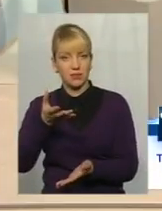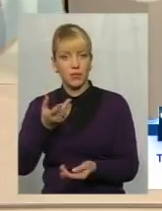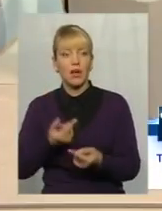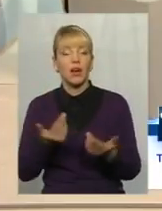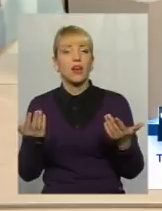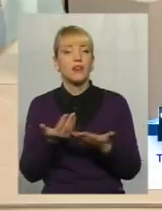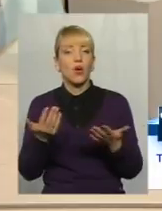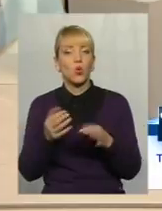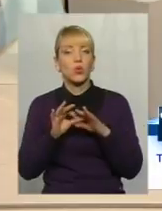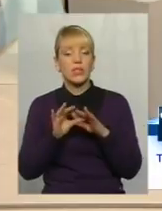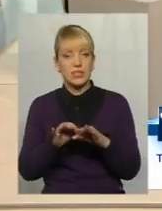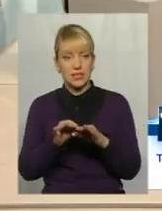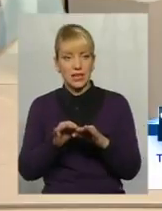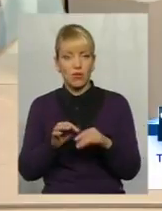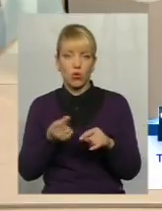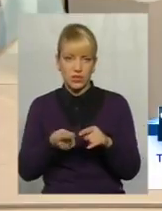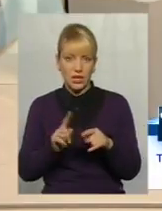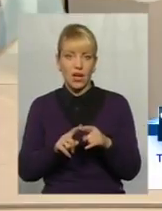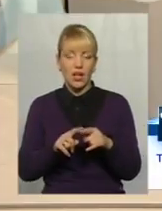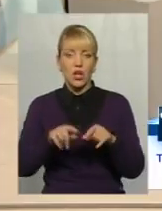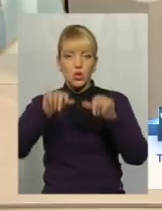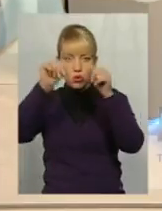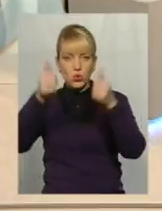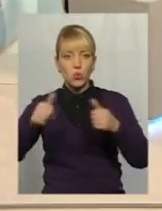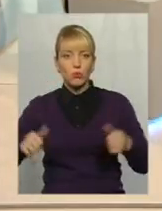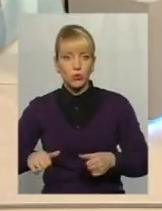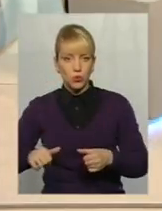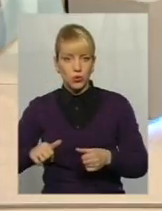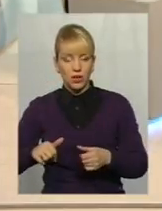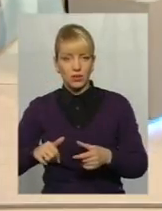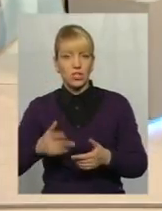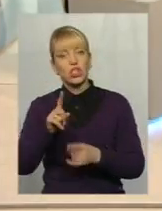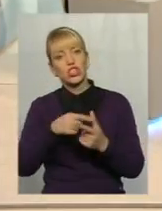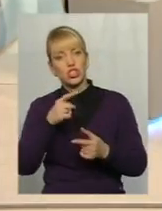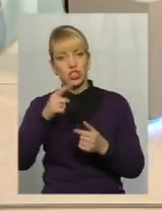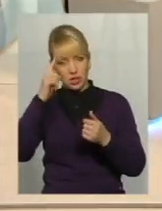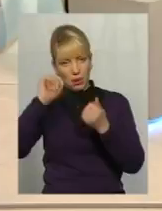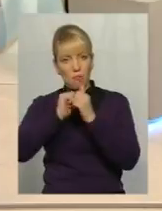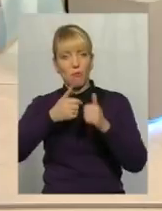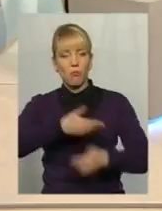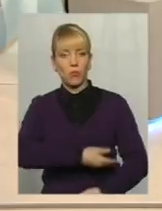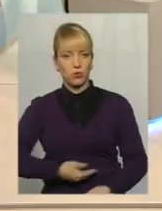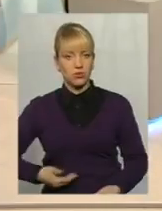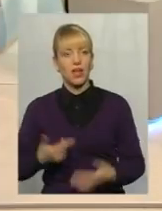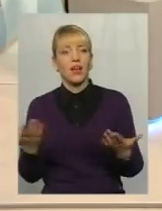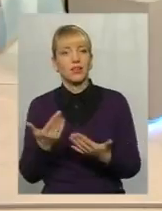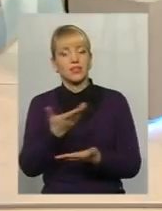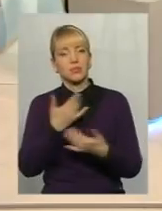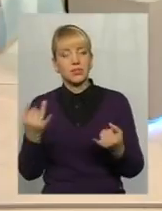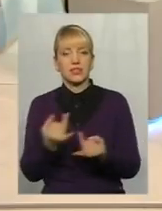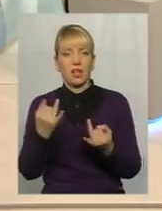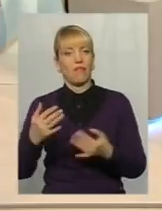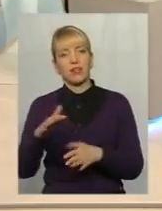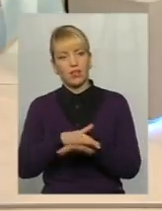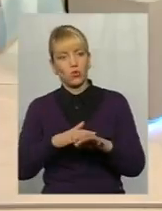яку собою несе оця скульптура, чи бюст. Ну, от якийсь ми такий цікавий народ, що нам зняти треба,